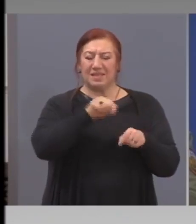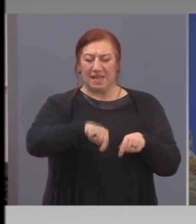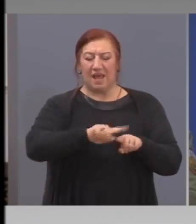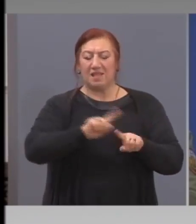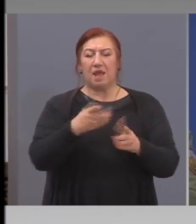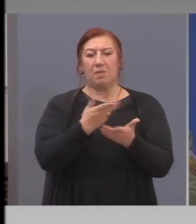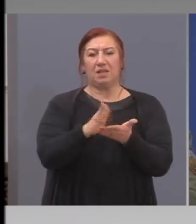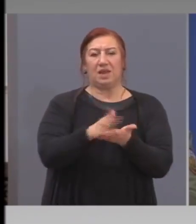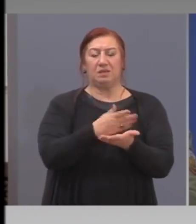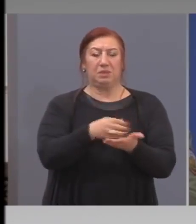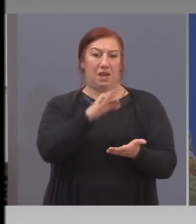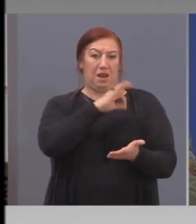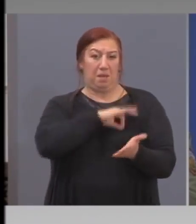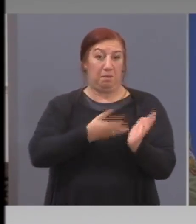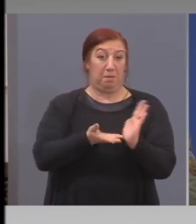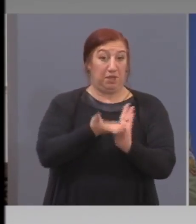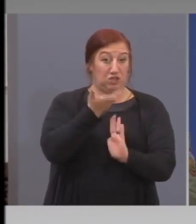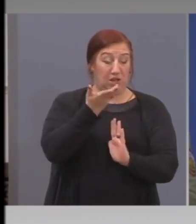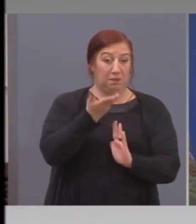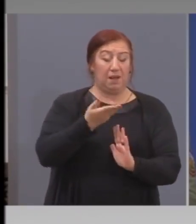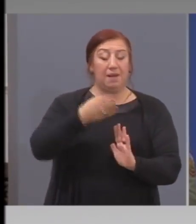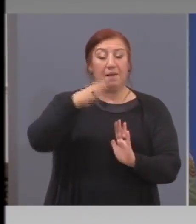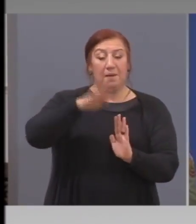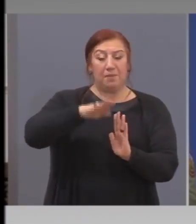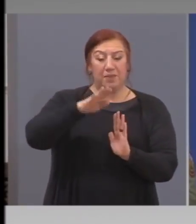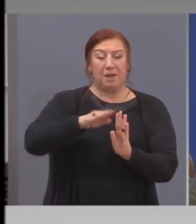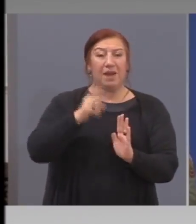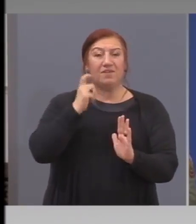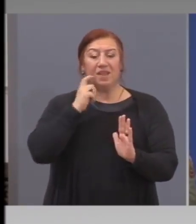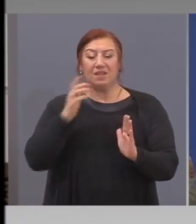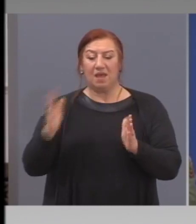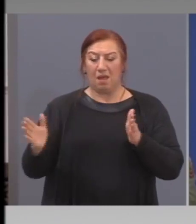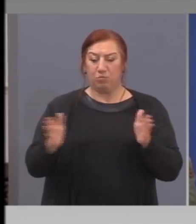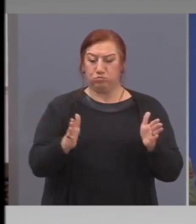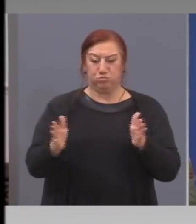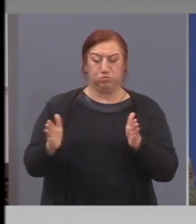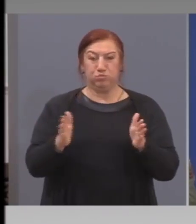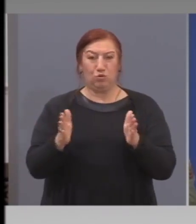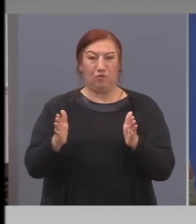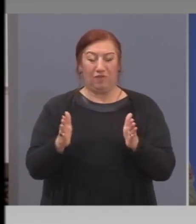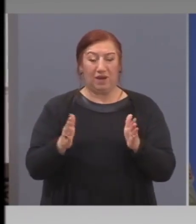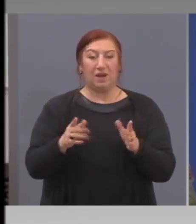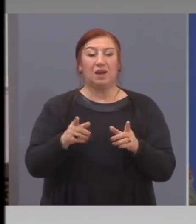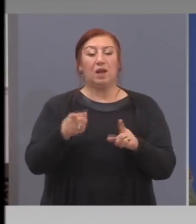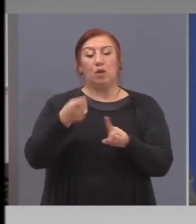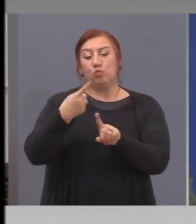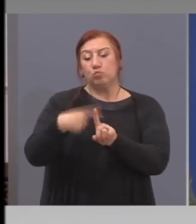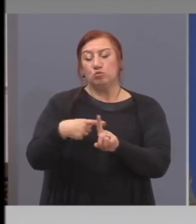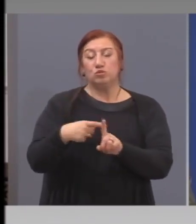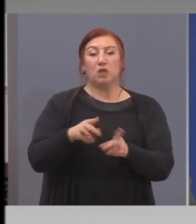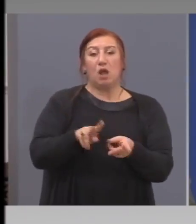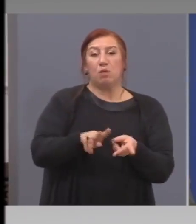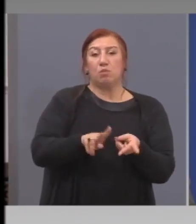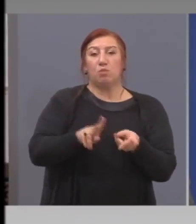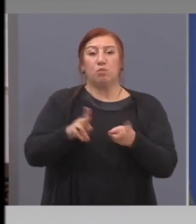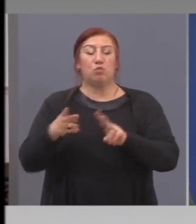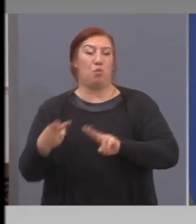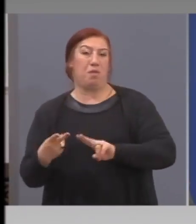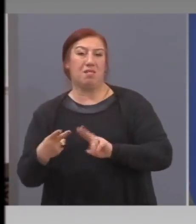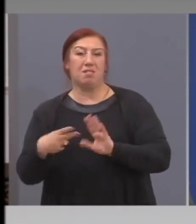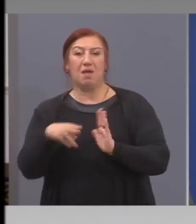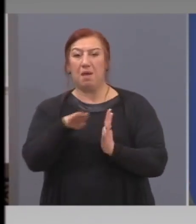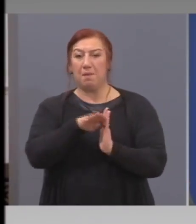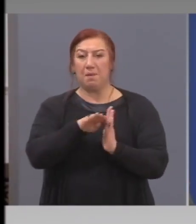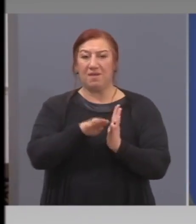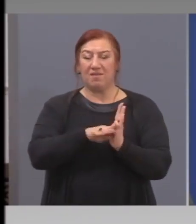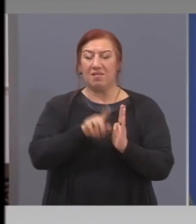намаляването на антицикличния буфер, с промяната на правилата по